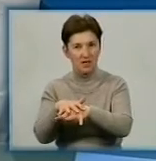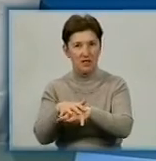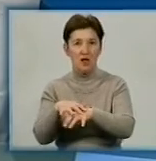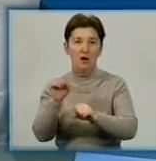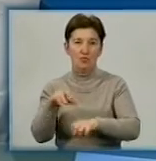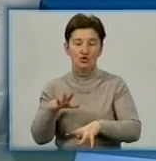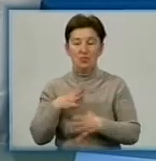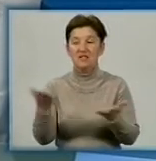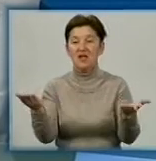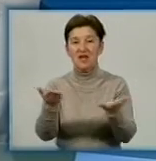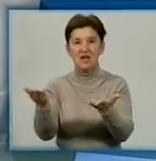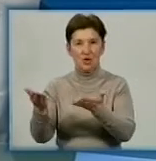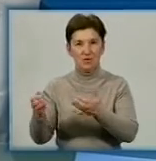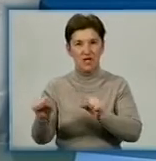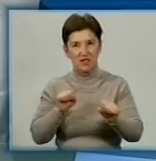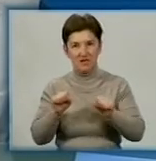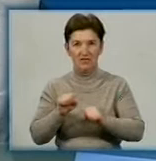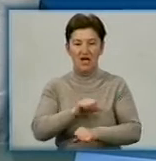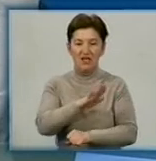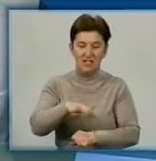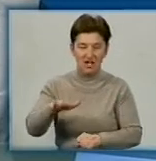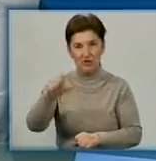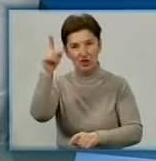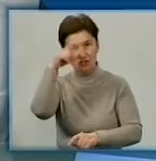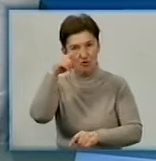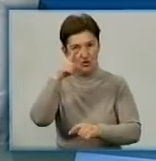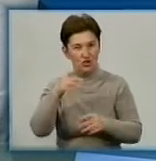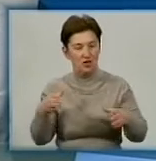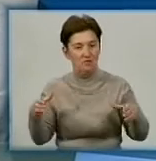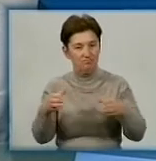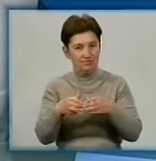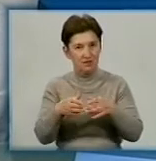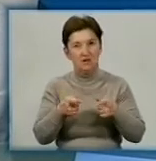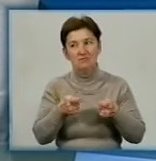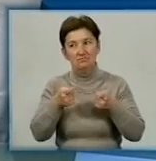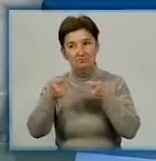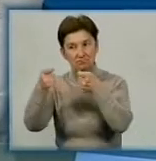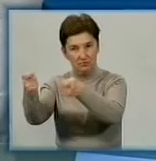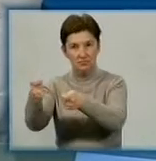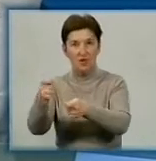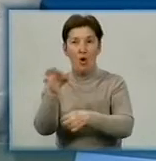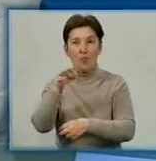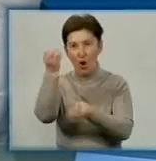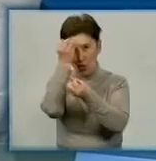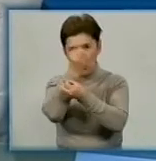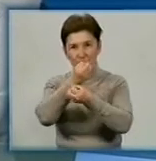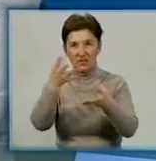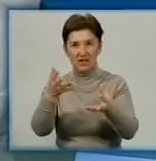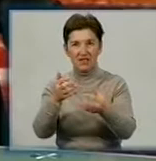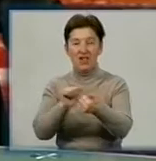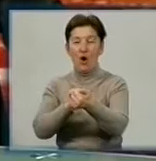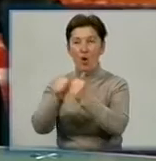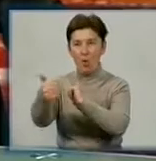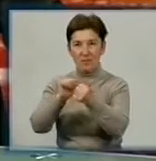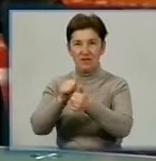керівників якихось колективів, дитячих, творчих, для того, щоб проговорити і домовитись про культурні обміни. Тобто, візити наших дітей,